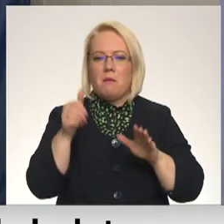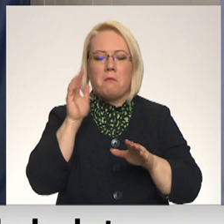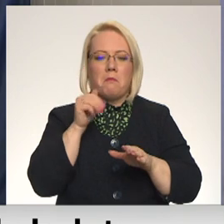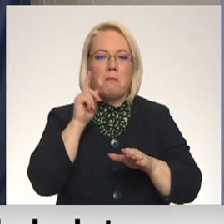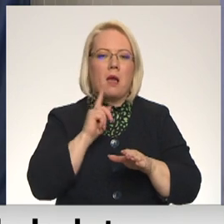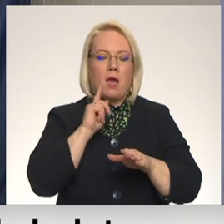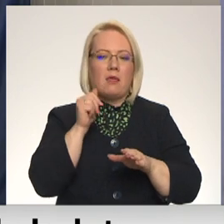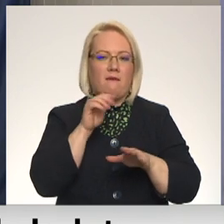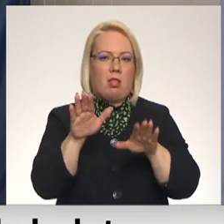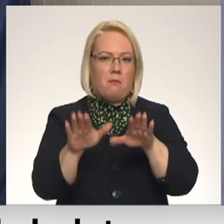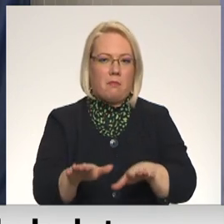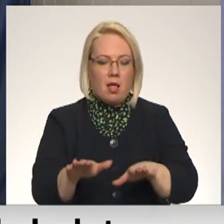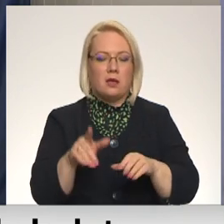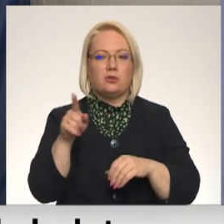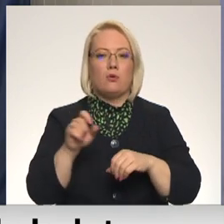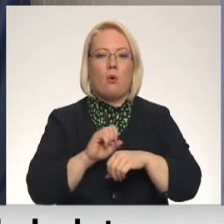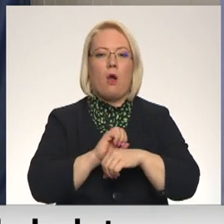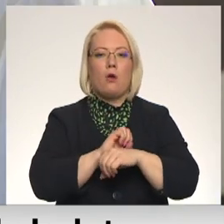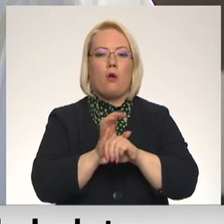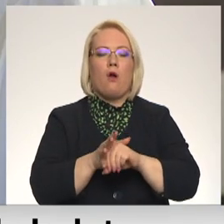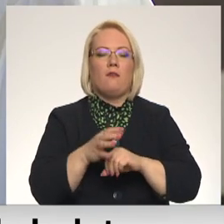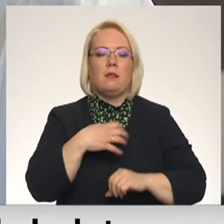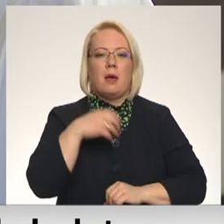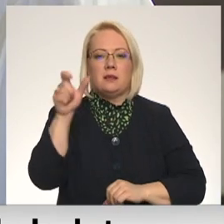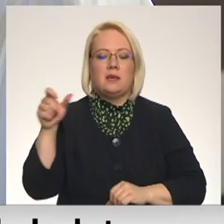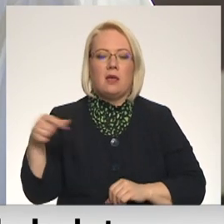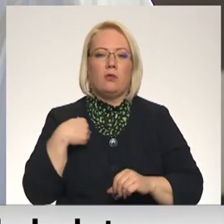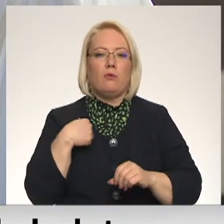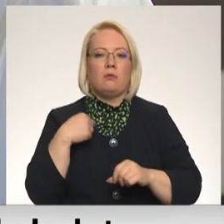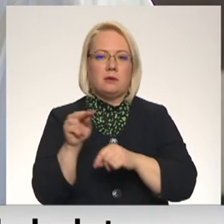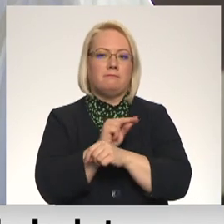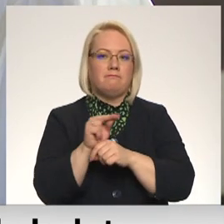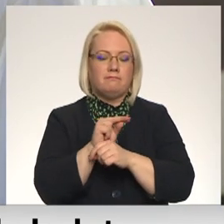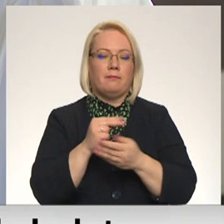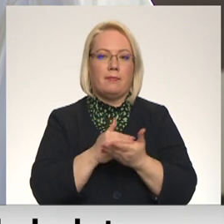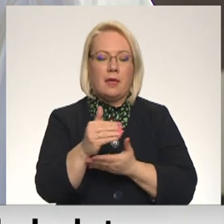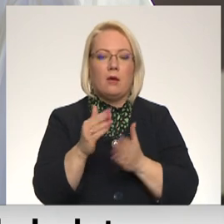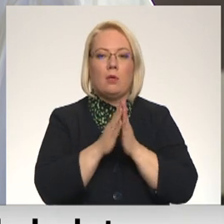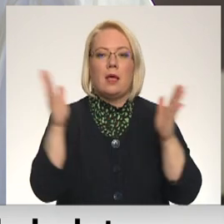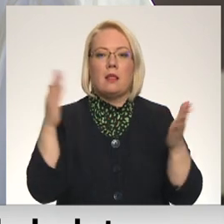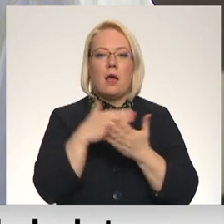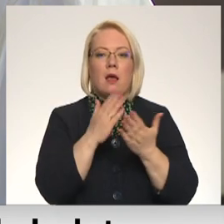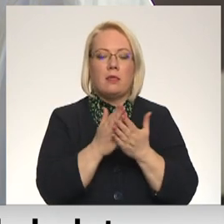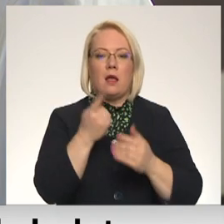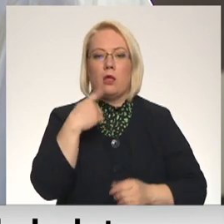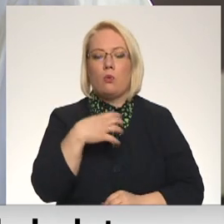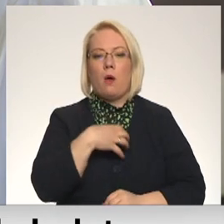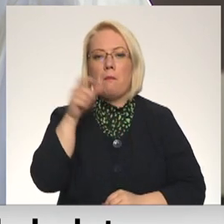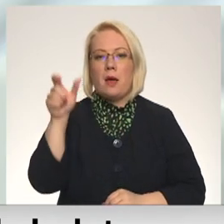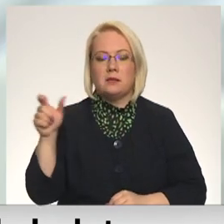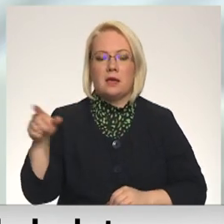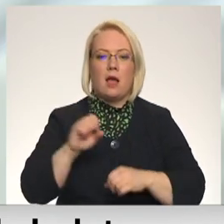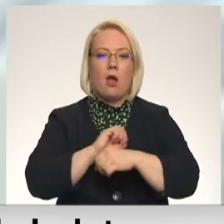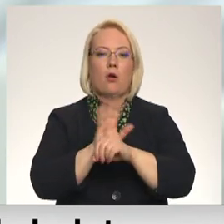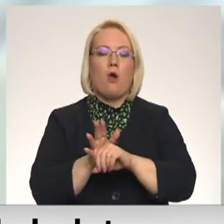diezgan lielu covidu pacientu skaitu strādājam. Principā ir tā, ka lielākai daļai no pacientiem covidu infekcija ir kā